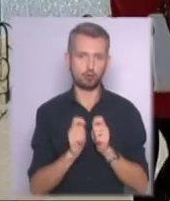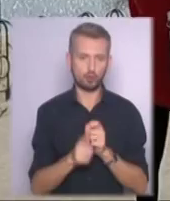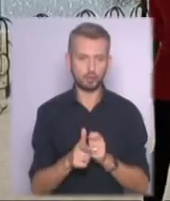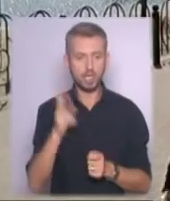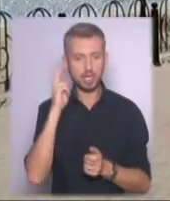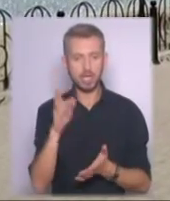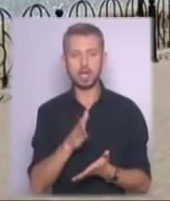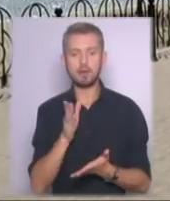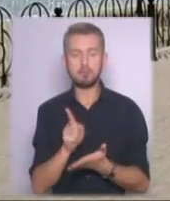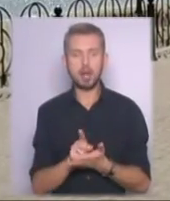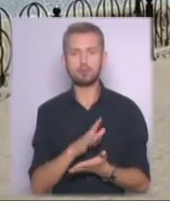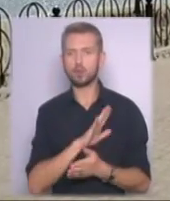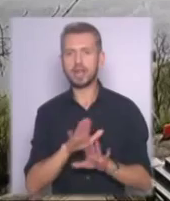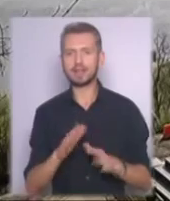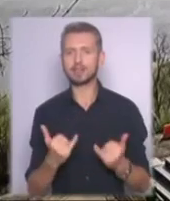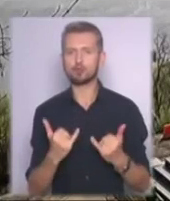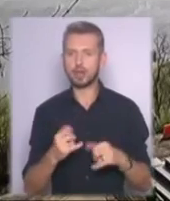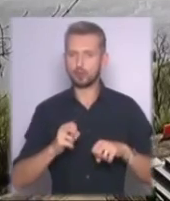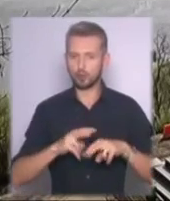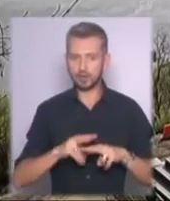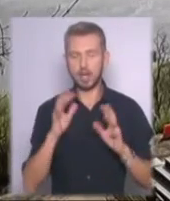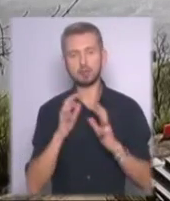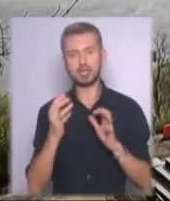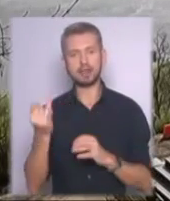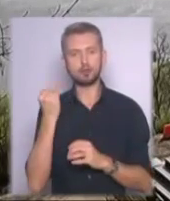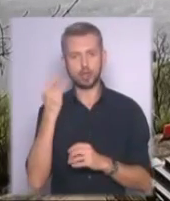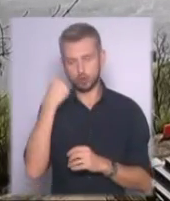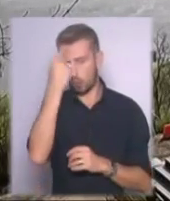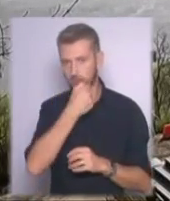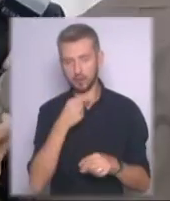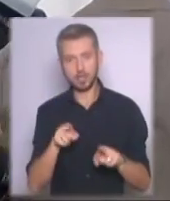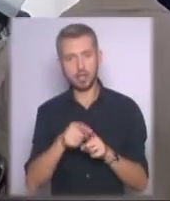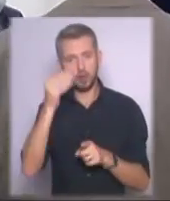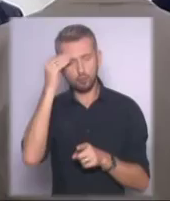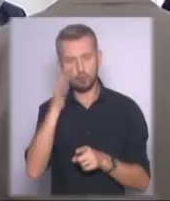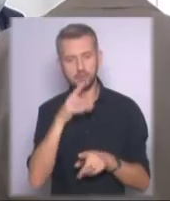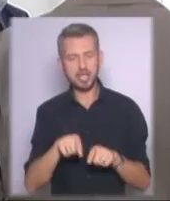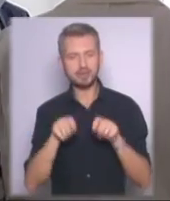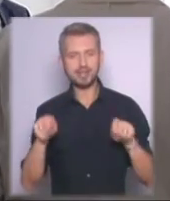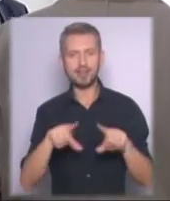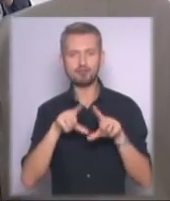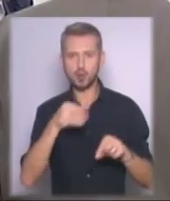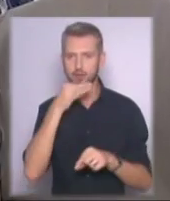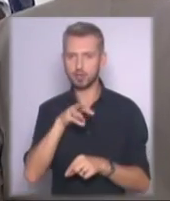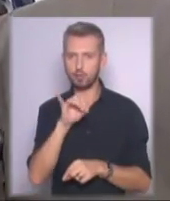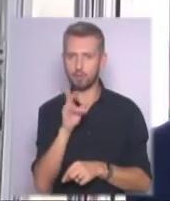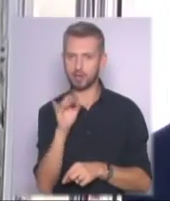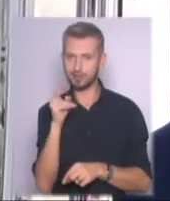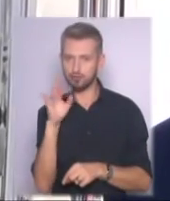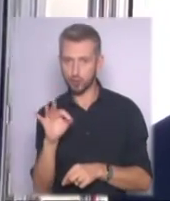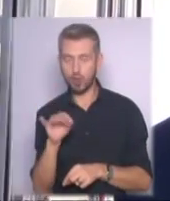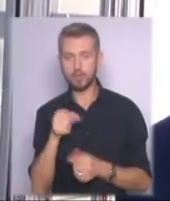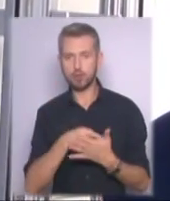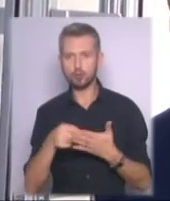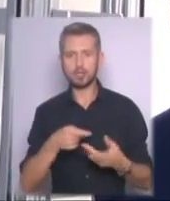Київ має не тільки стати сучасною столицею, але й зберегти історичне обличчя. Таку думку під час відкриття школи висловив мер Віталій Кличко. Він наголосив, влада